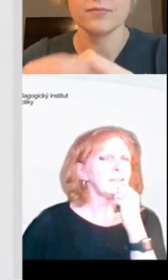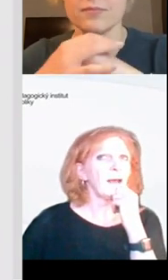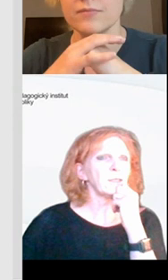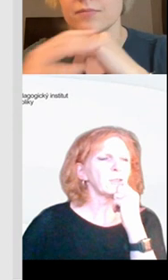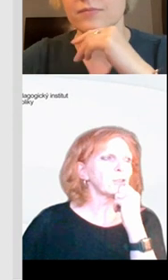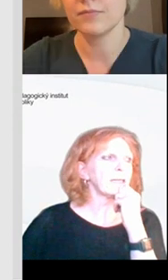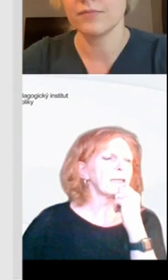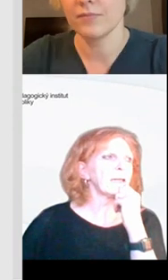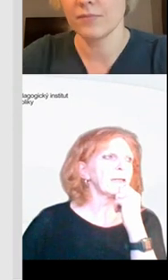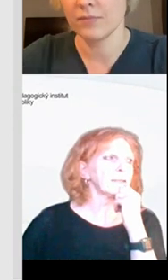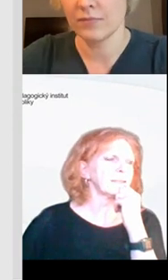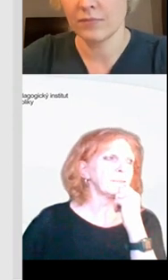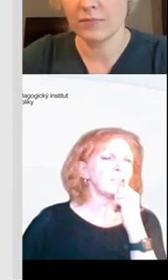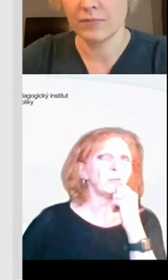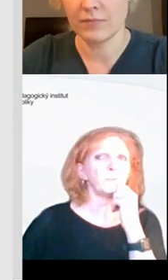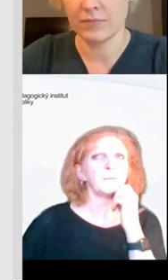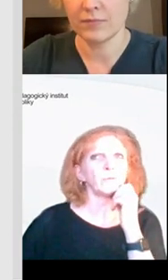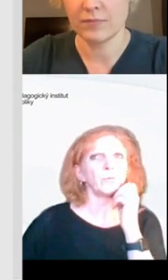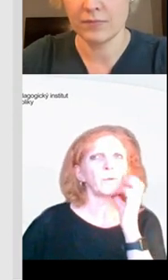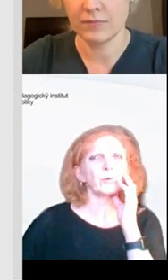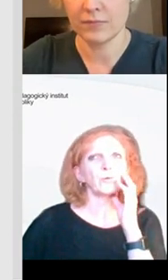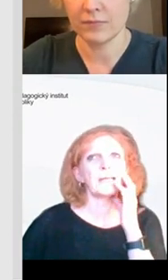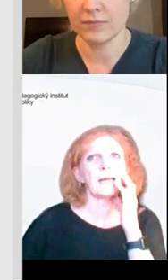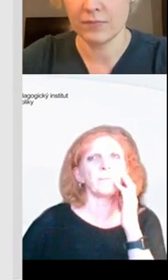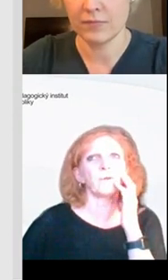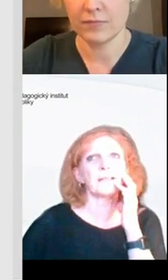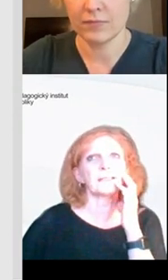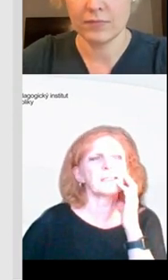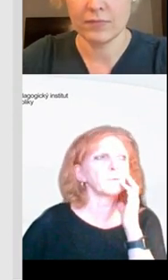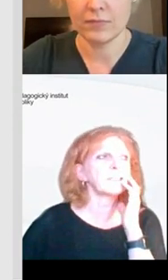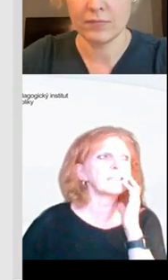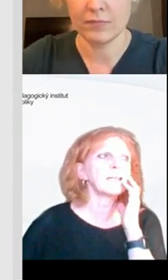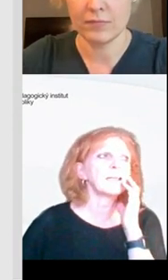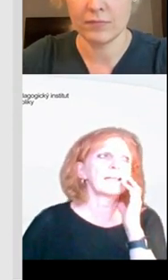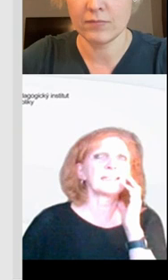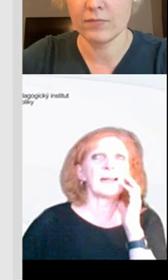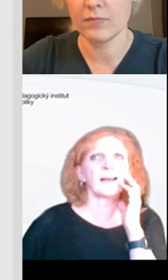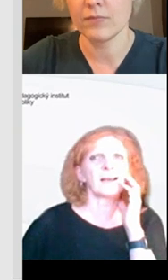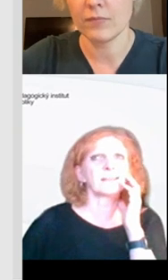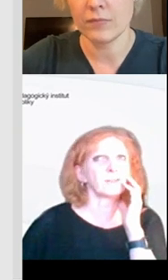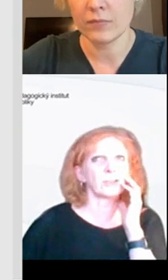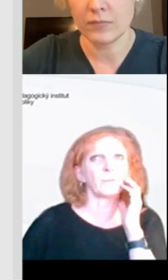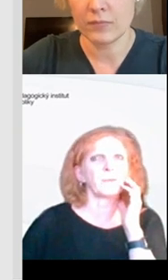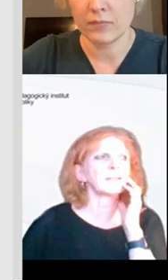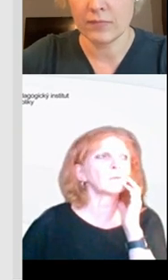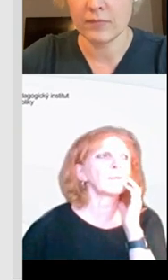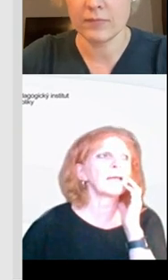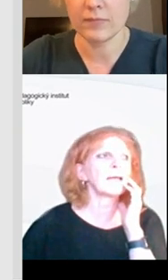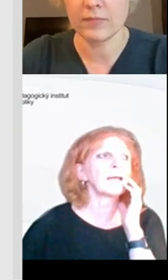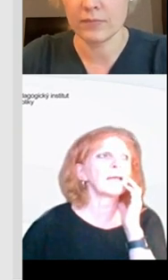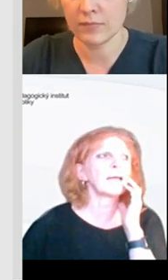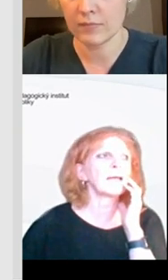A teď vám ještě s přístupním jednu pomůzku, která je pro vás k dispozici na stránkách, které často